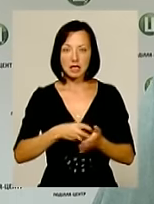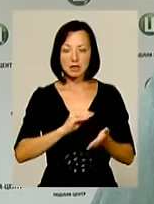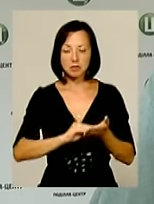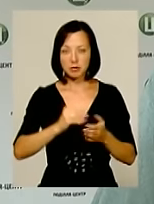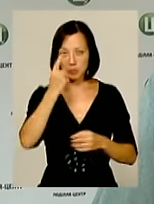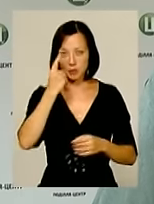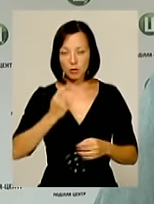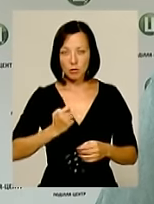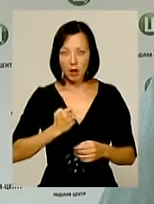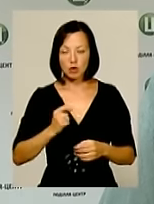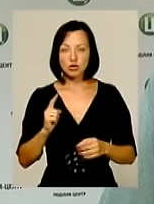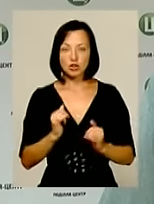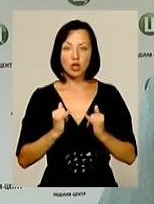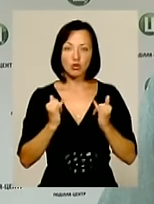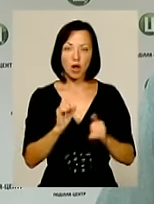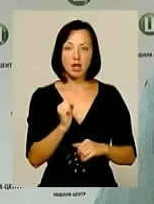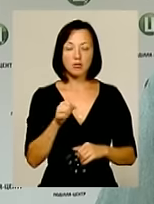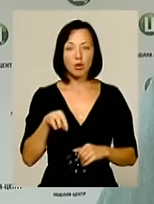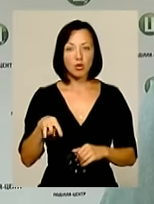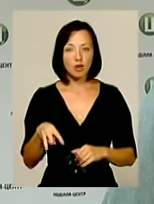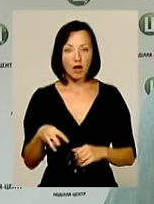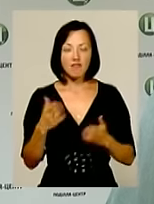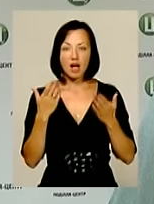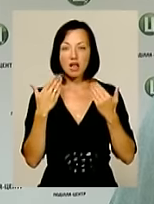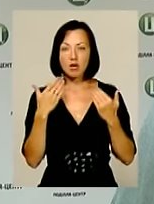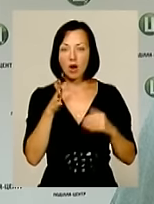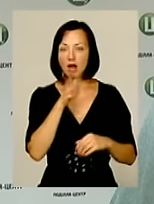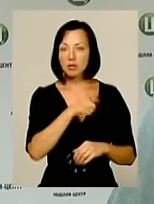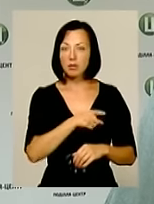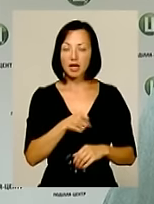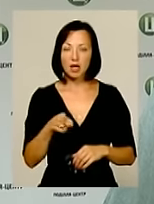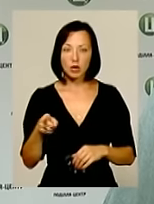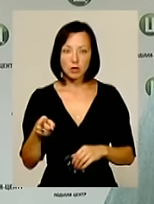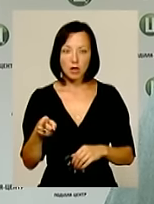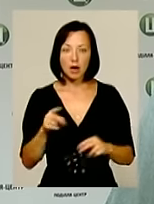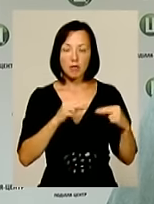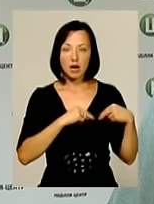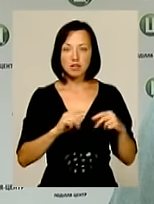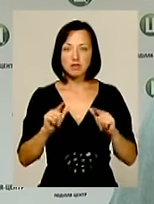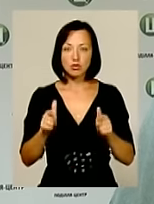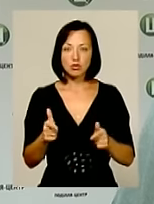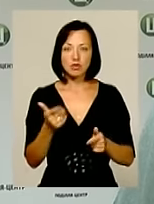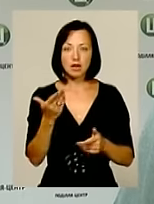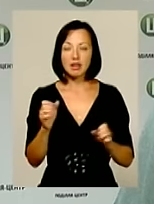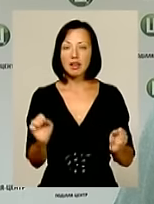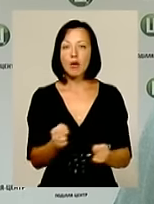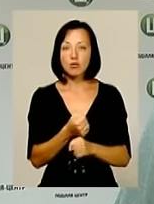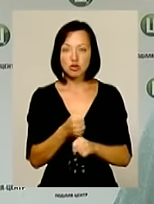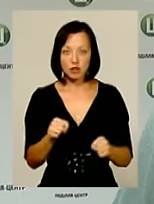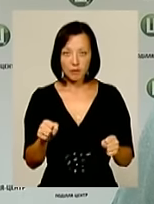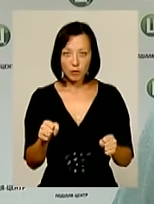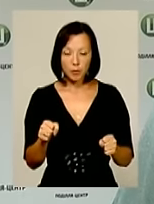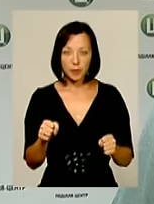повідомляє мене, що шановний Андрій Миколаївич, в канікулярний час працевлаштувати вас є неможливим,